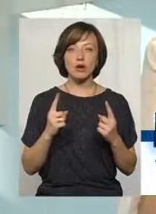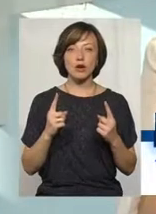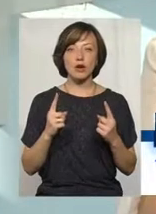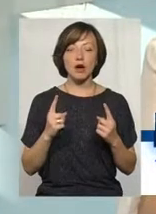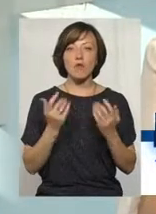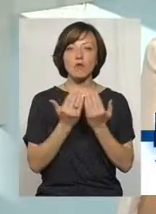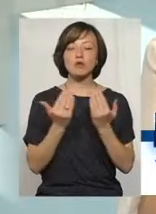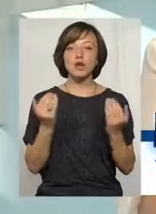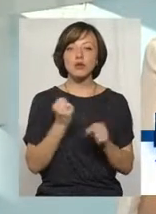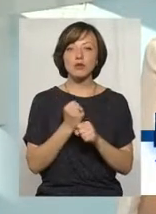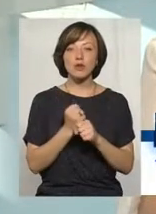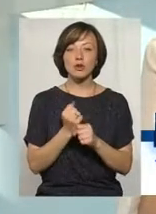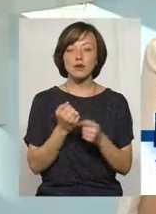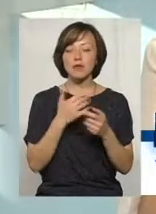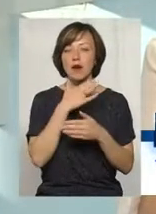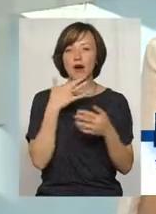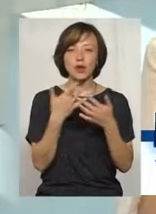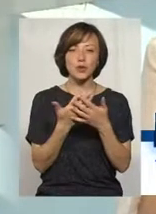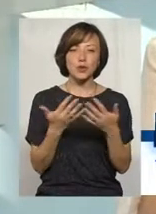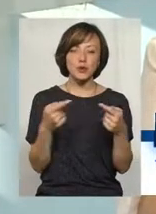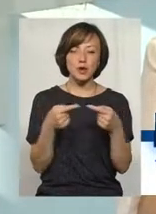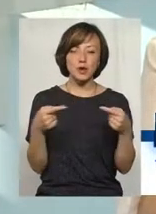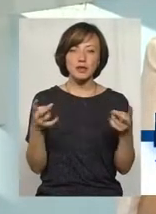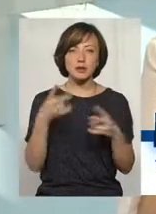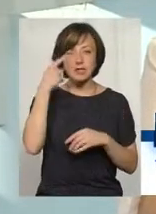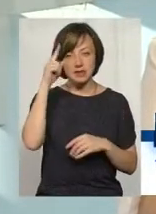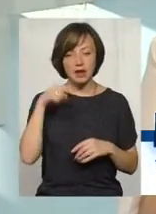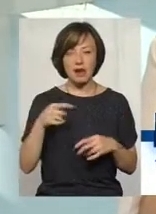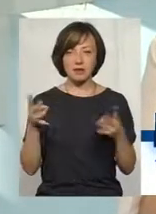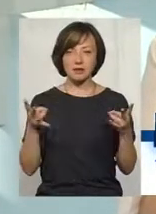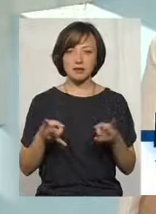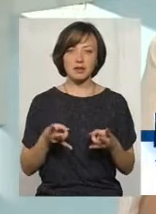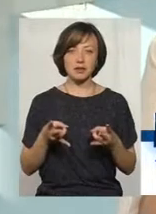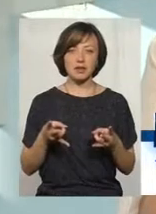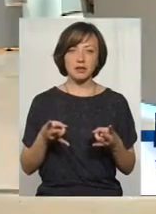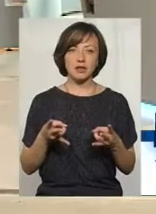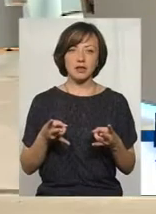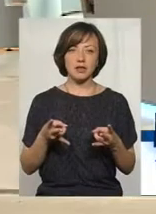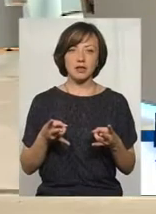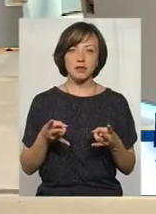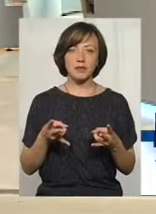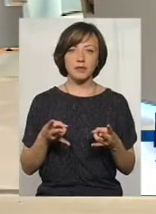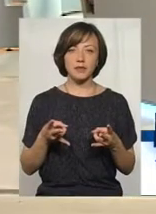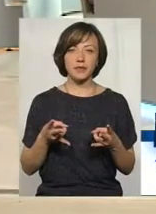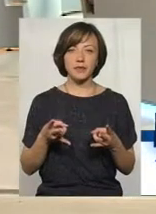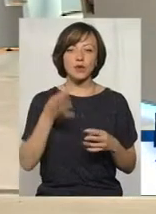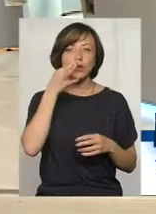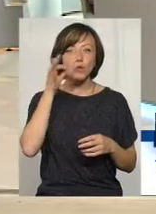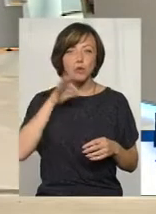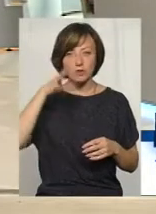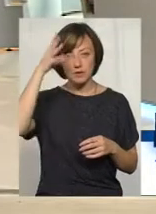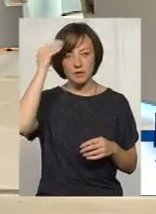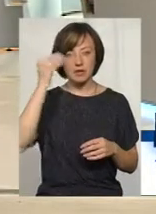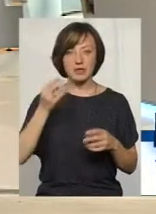дуже багато нюансів, які треба знати, з якими треба виробитися. Це досвід,